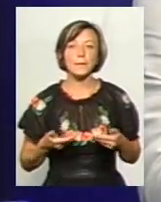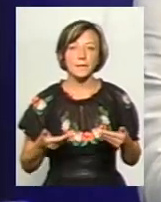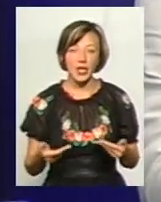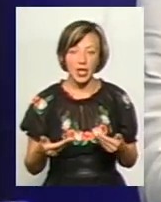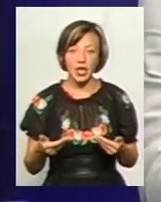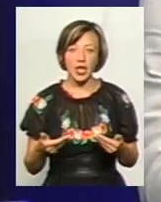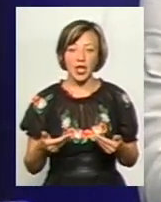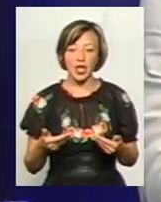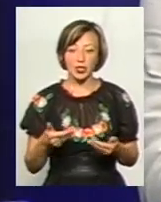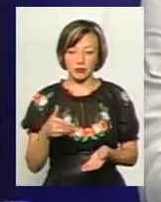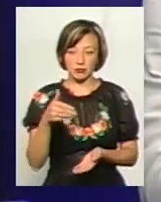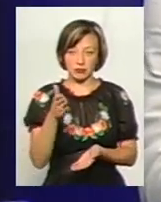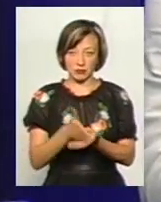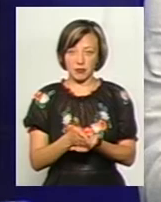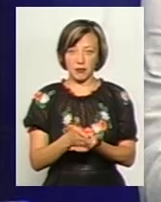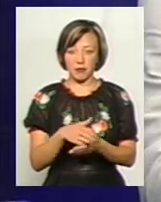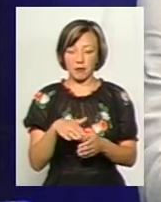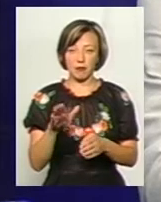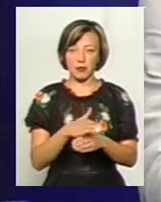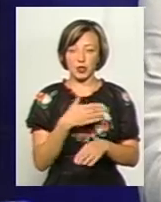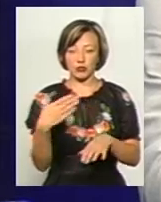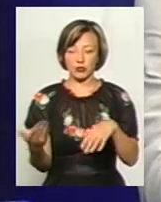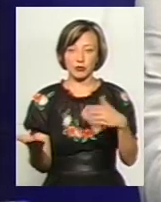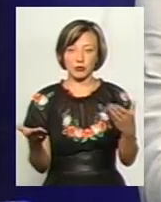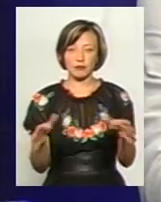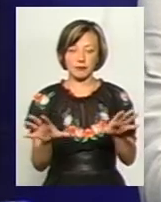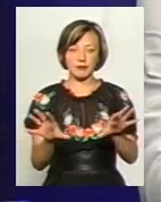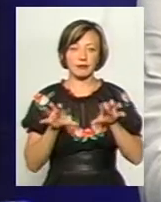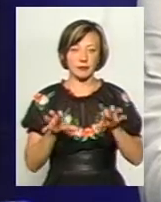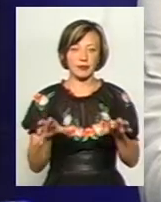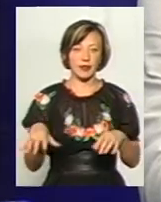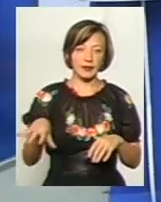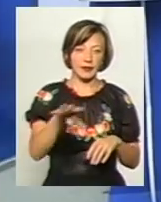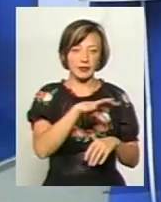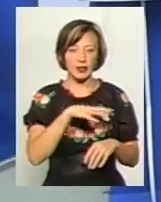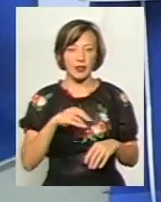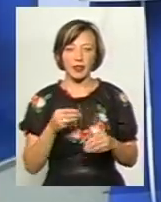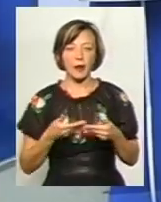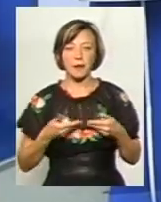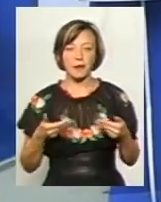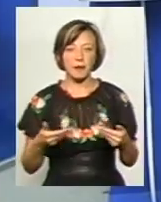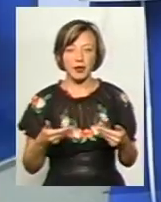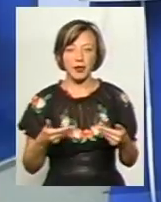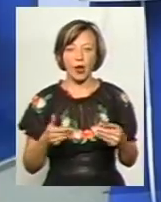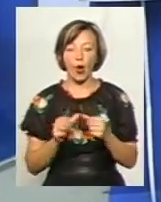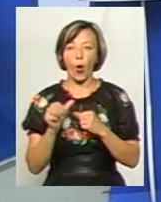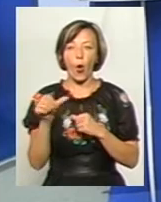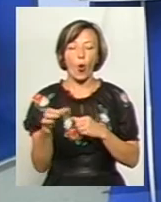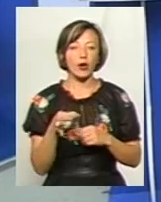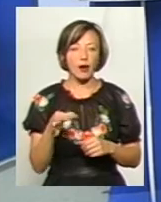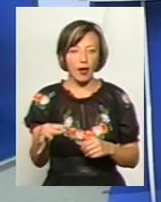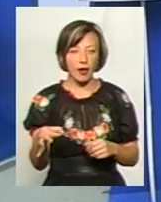поміж світами, і як губка вібрали з різних околиць, не ми є у окрайна,